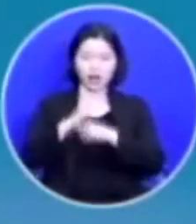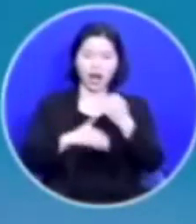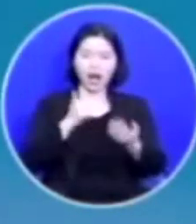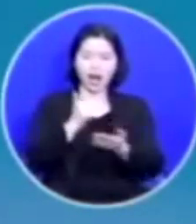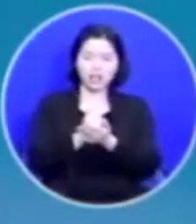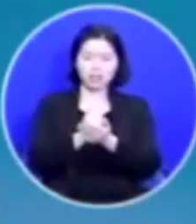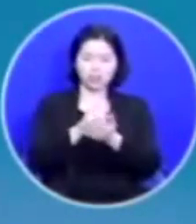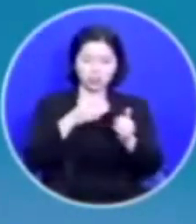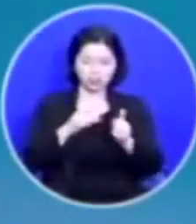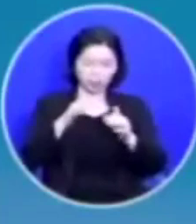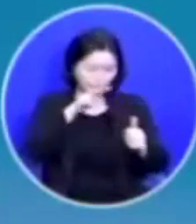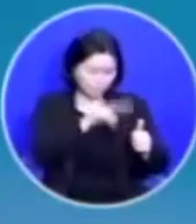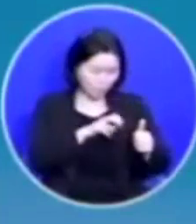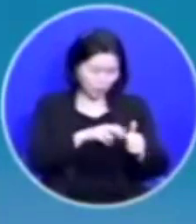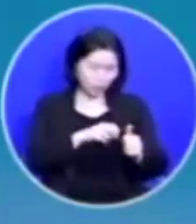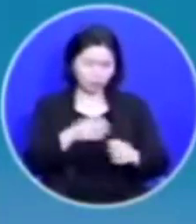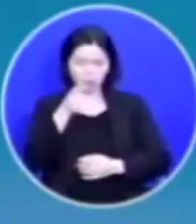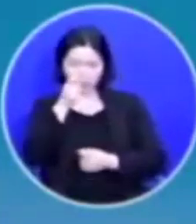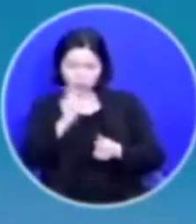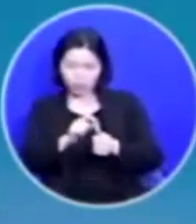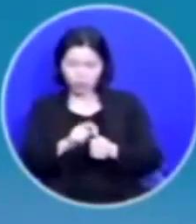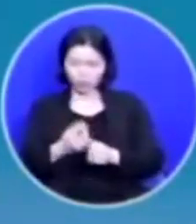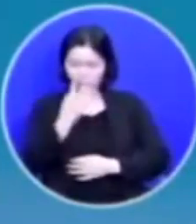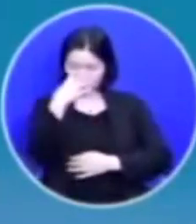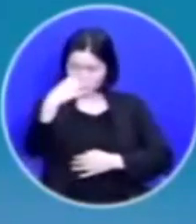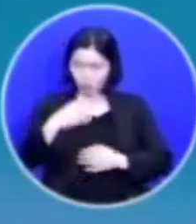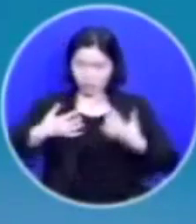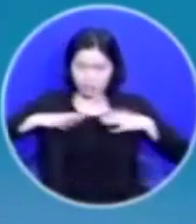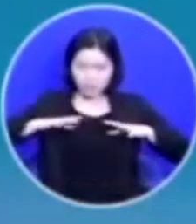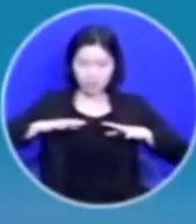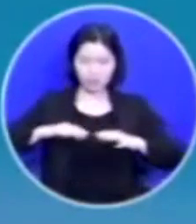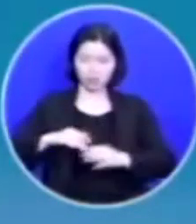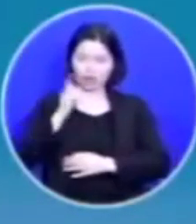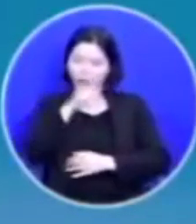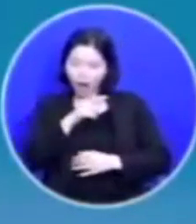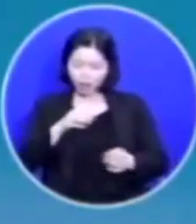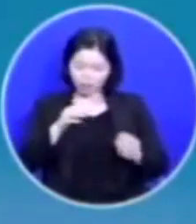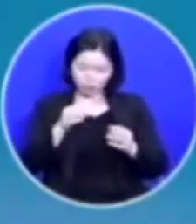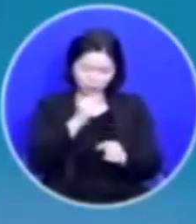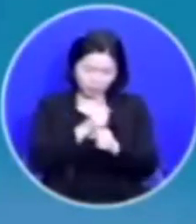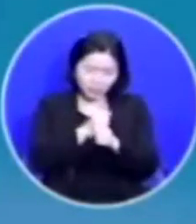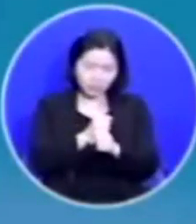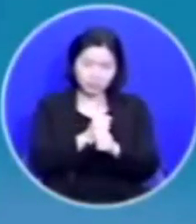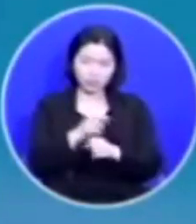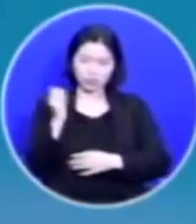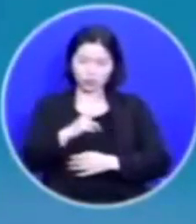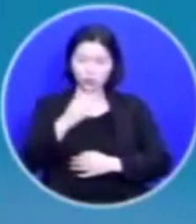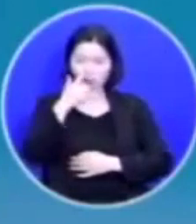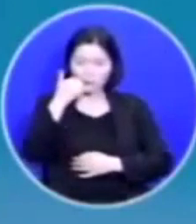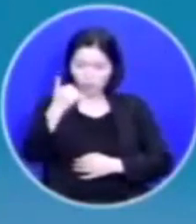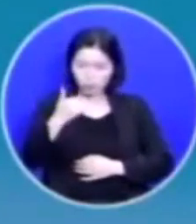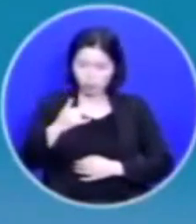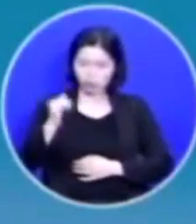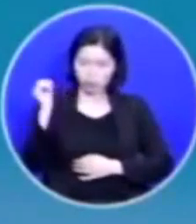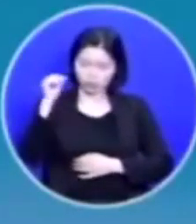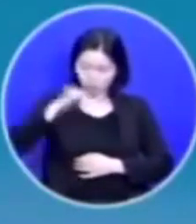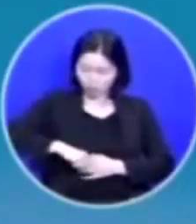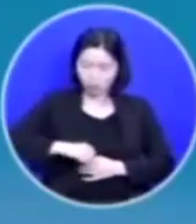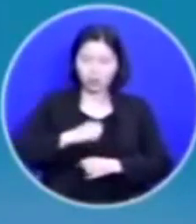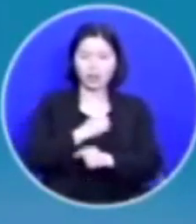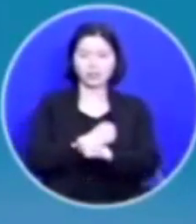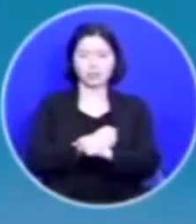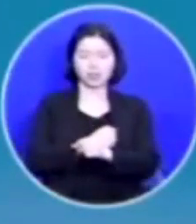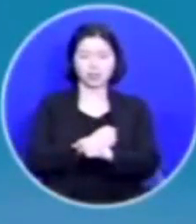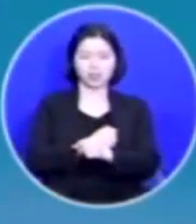미워하시는 것 능욕하는 것, 교만한 것, 자랑하는 것, 악을 도모하는 것 그리고 부모를 거역하는 자